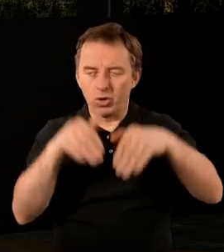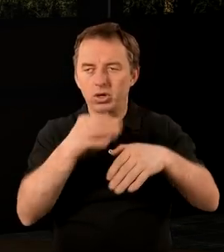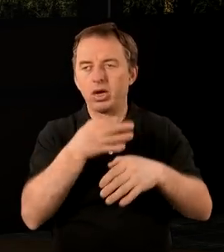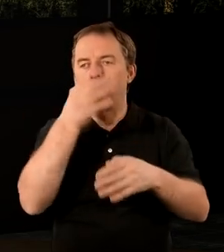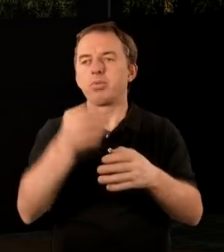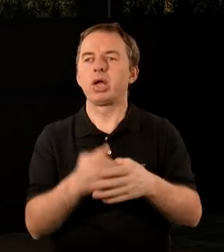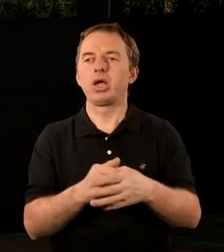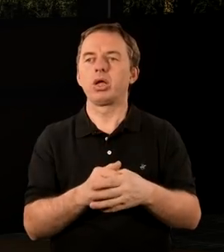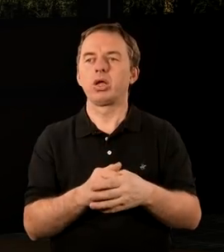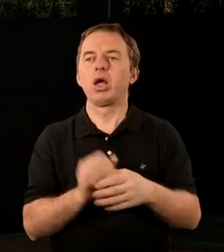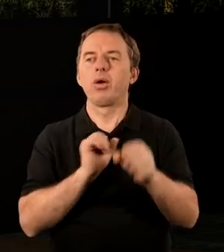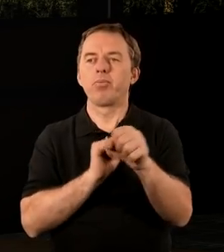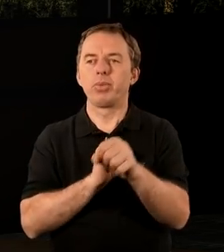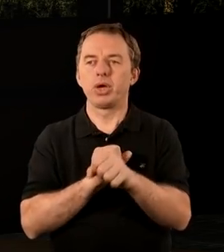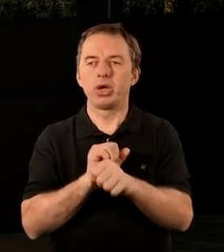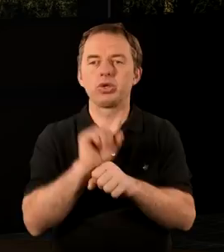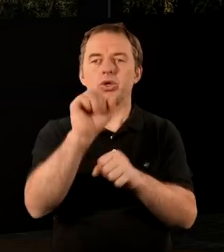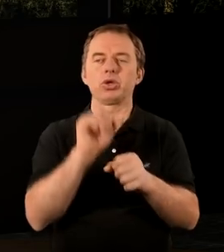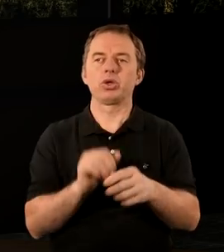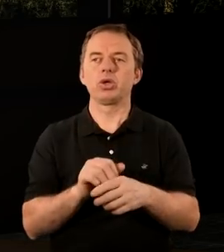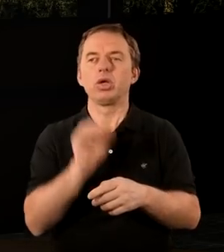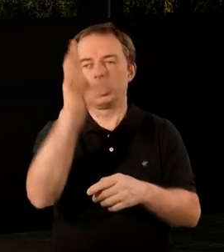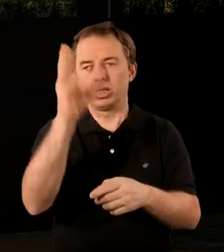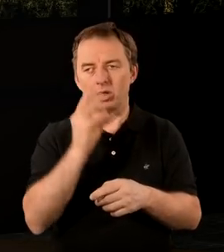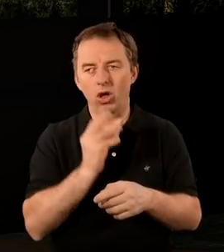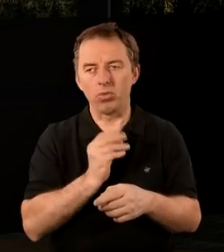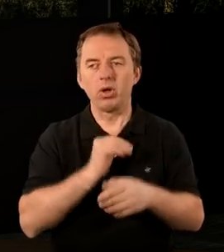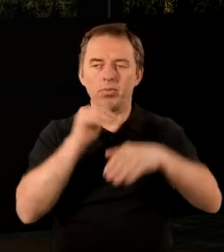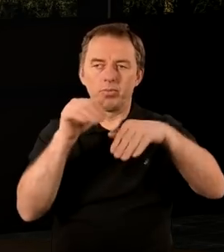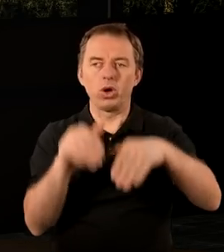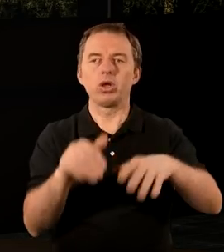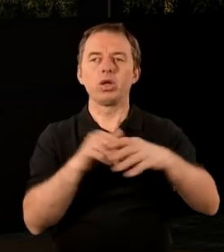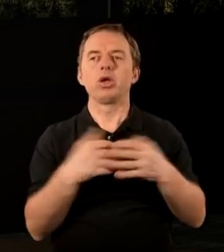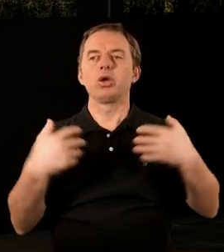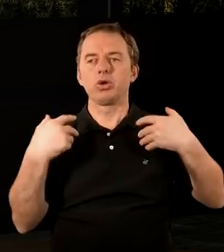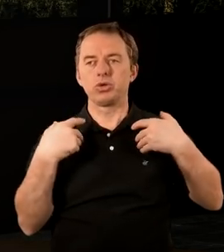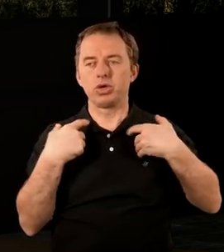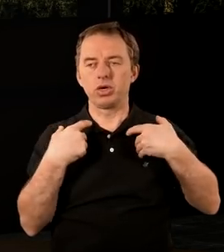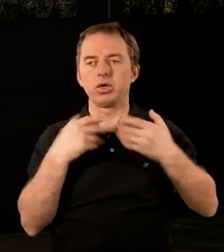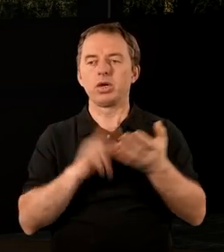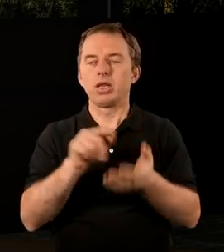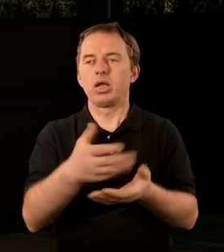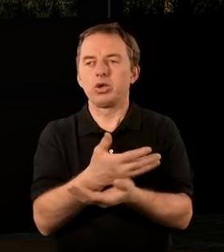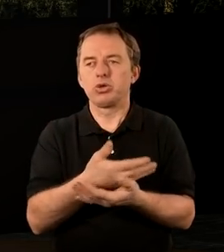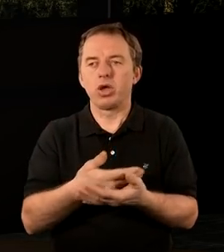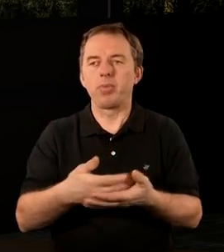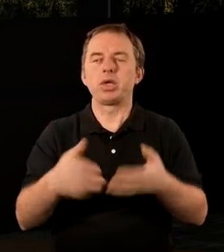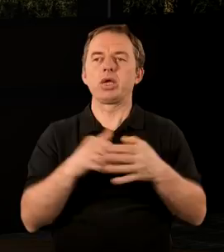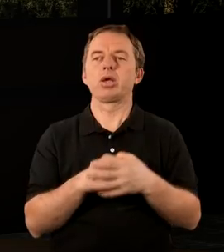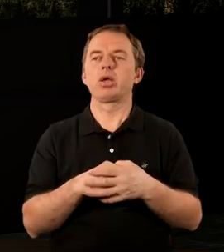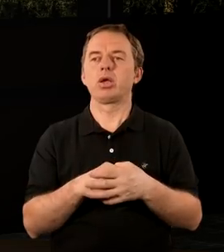mogli być z Tobą, abyśmy mogli żyć nawet na tej ziemi.